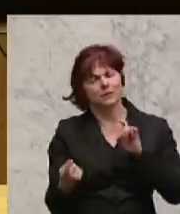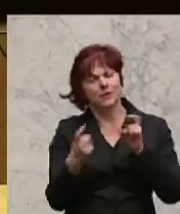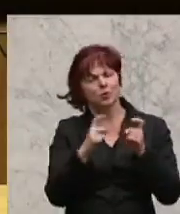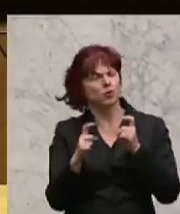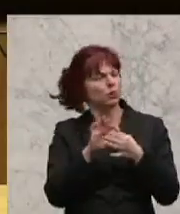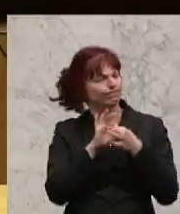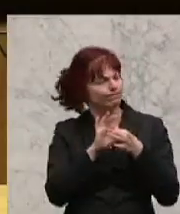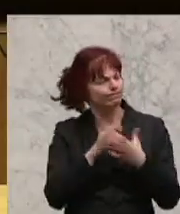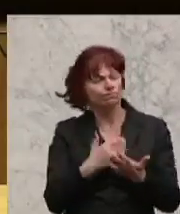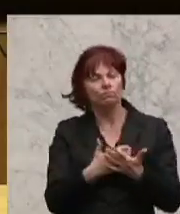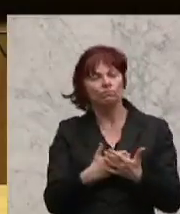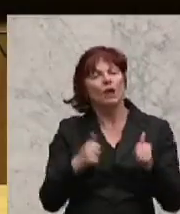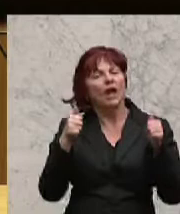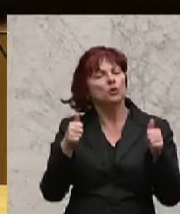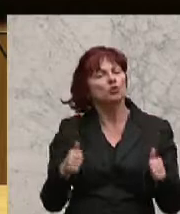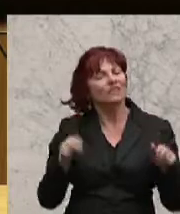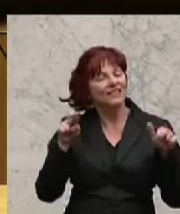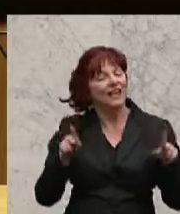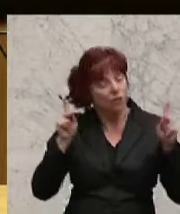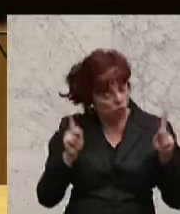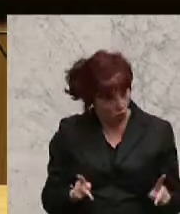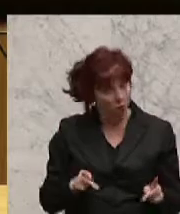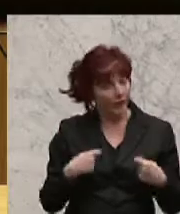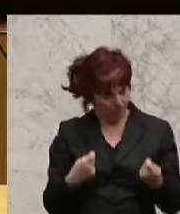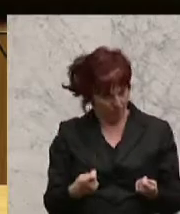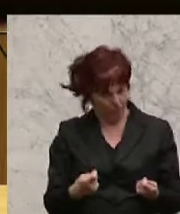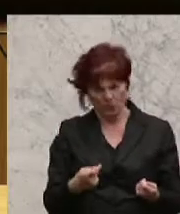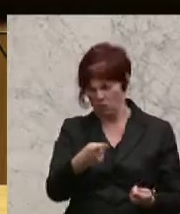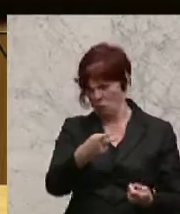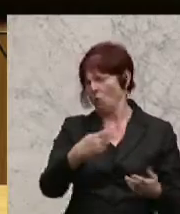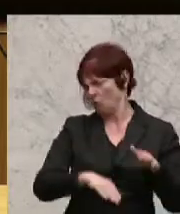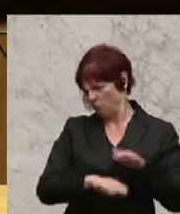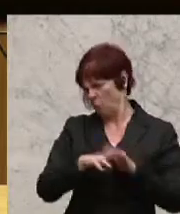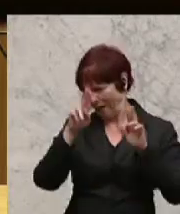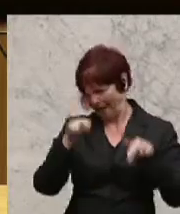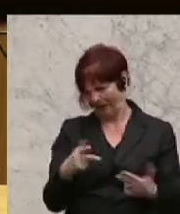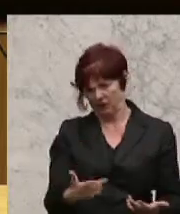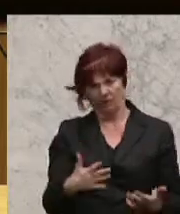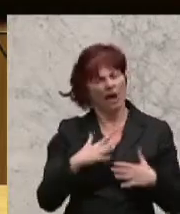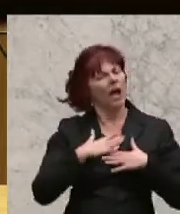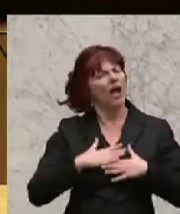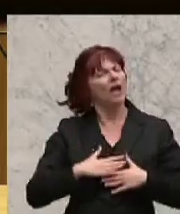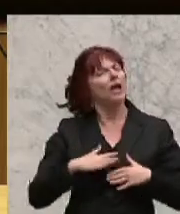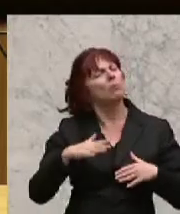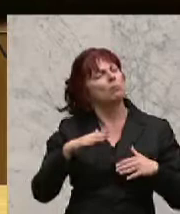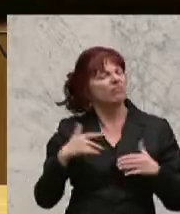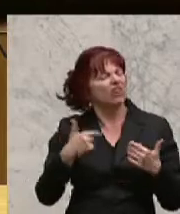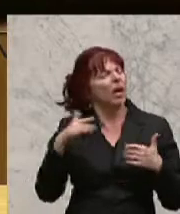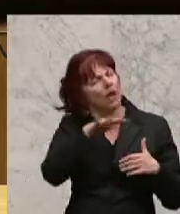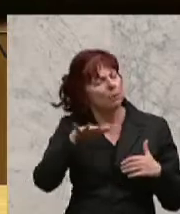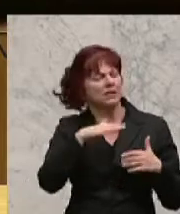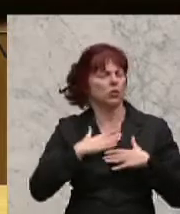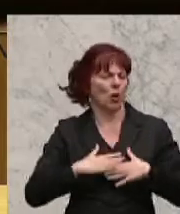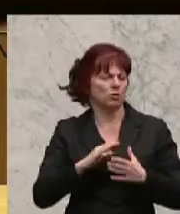ein Insolvenzrecht geben soll. Sie haben völlig recht natürlich, eine Gebietskörperschaft ist nicht mit einem Unternehmen gleichzusetzen. Das gewöhnliche